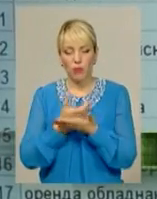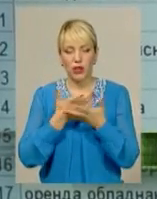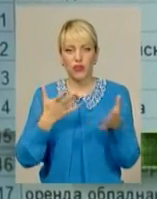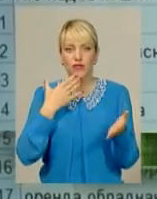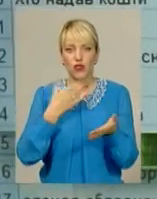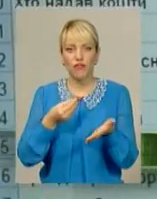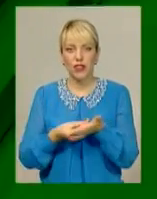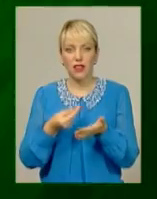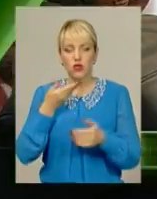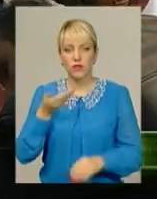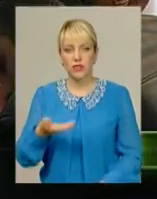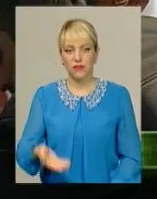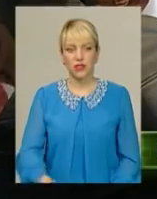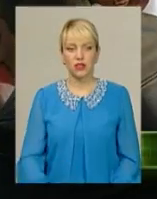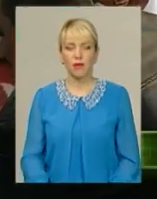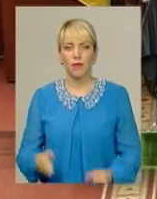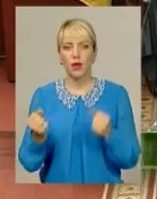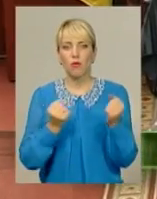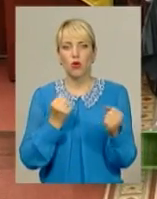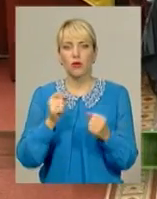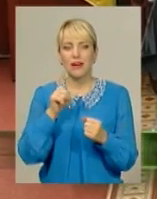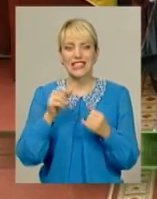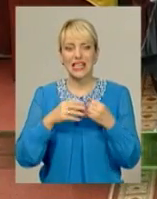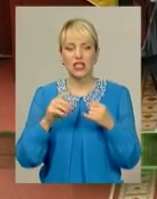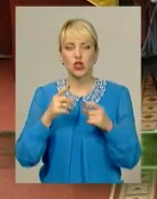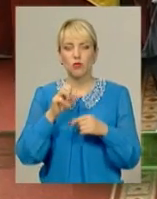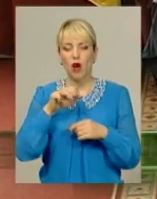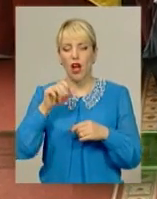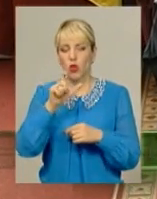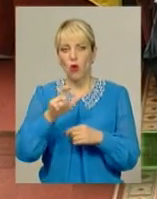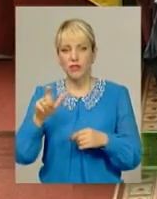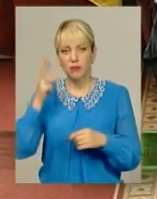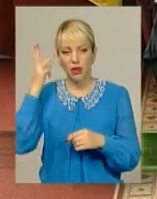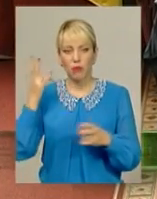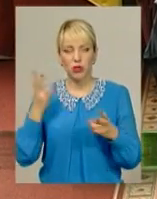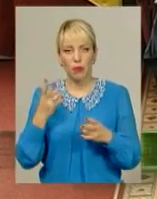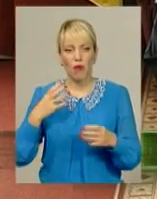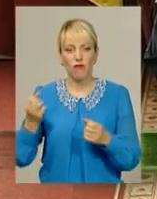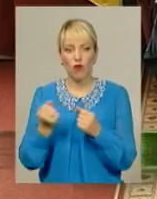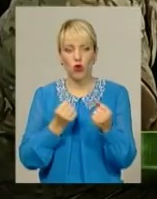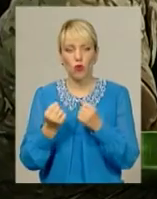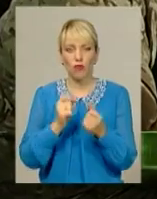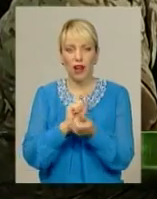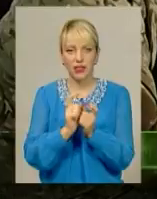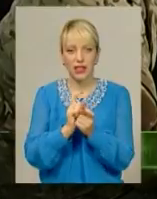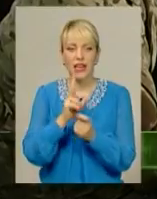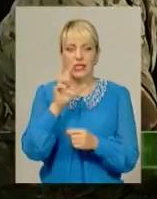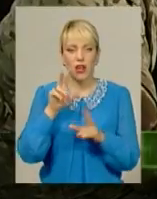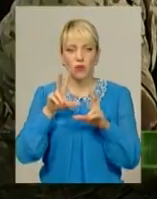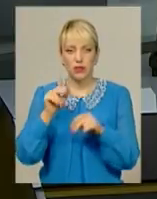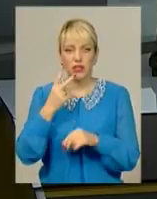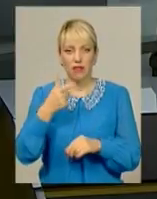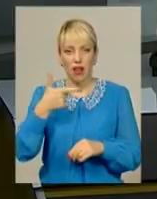фінансові звіти. Боротьба за землю або чому атовцям Хмельниччини доводиться воювати за обіцяні два гектари ріллі.